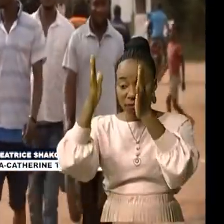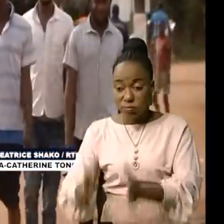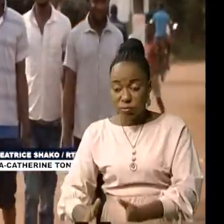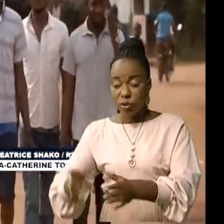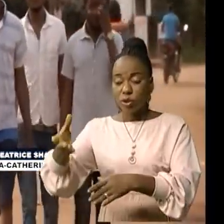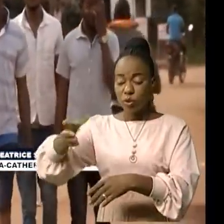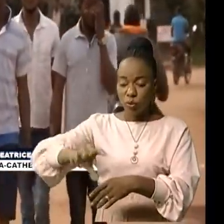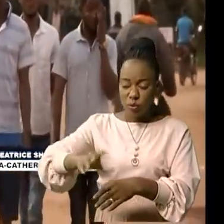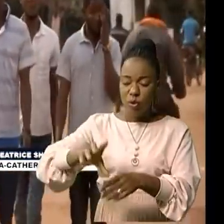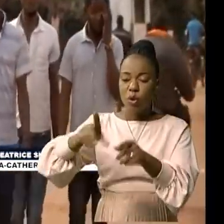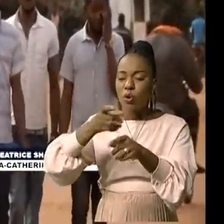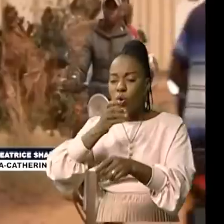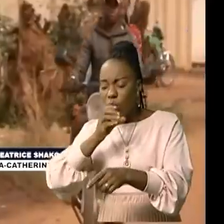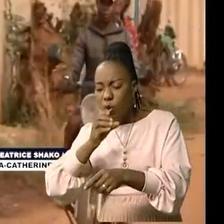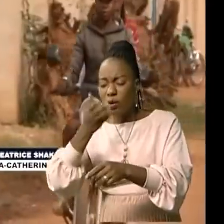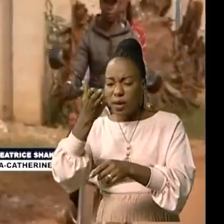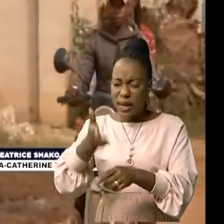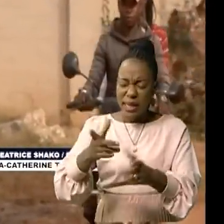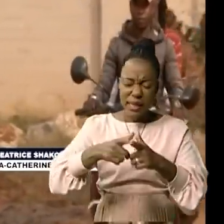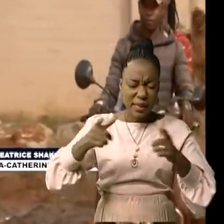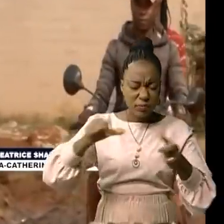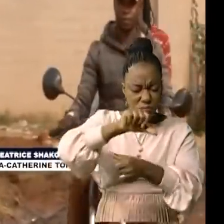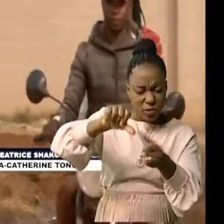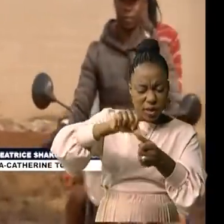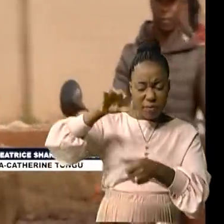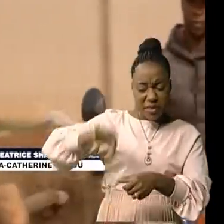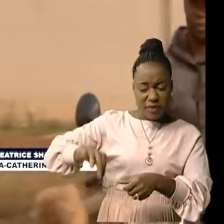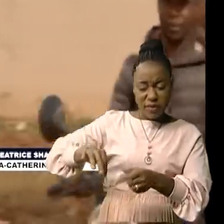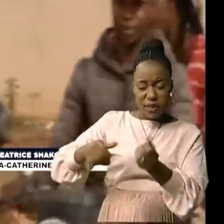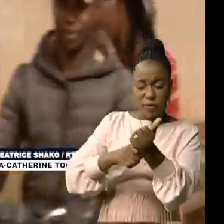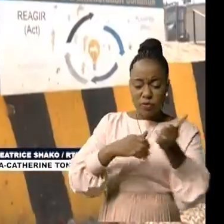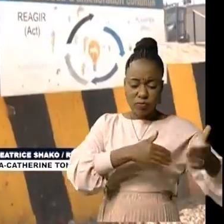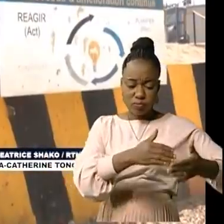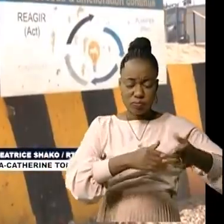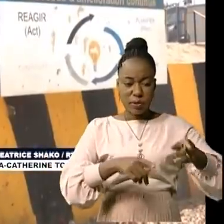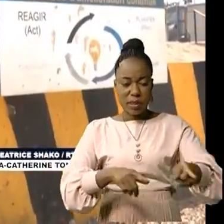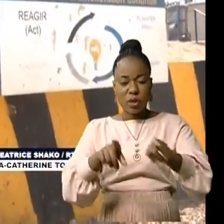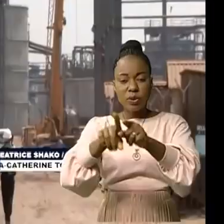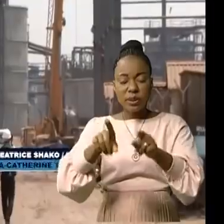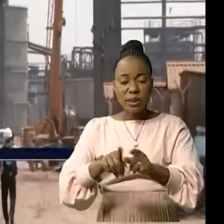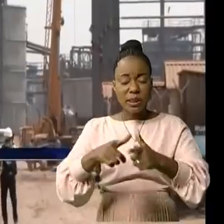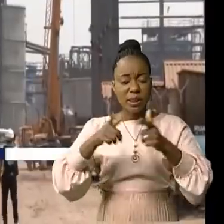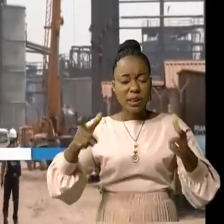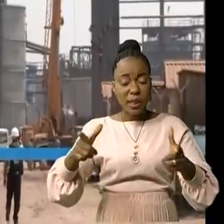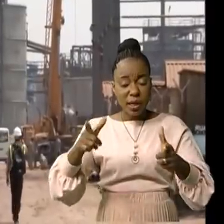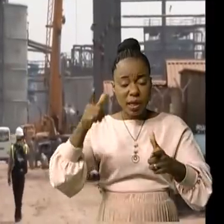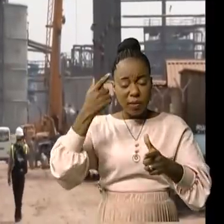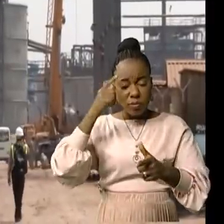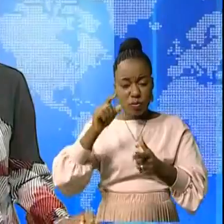Et ces environs sont les plus grands bénéficiaires des réalisations de ces géants chinois.